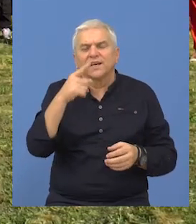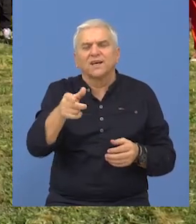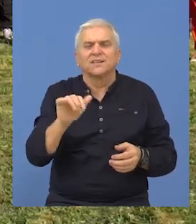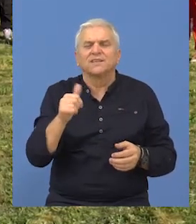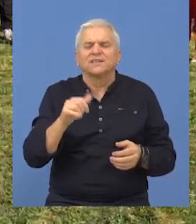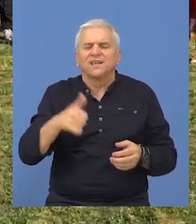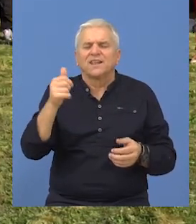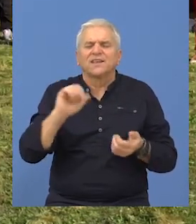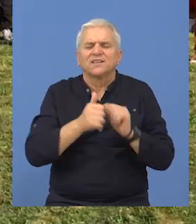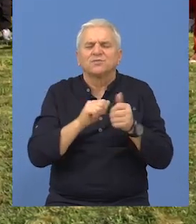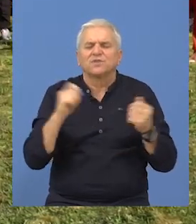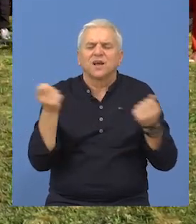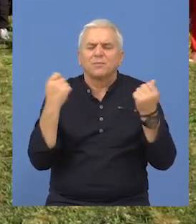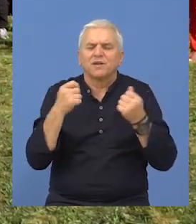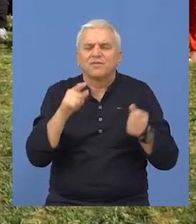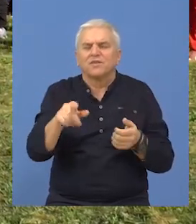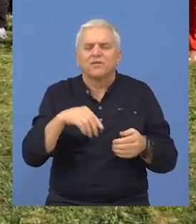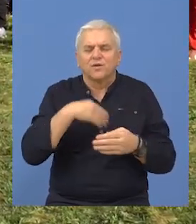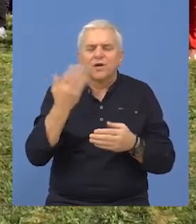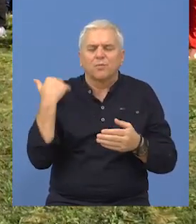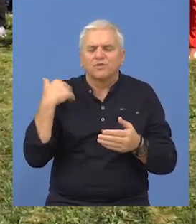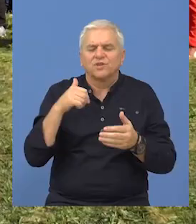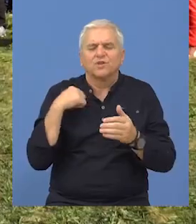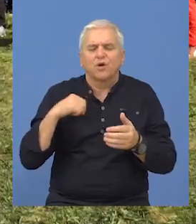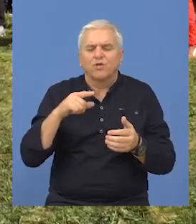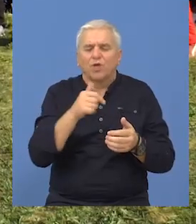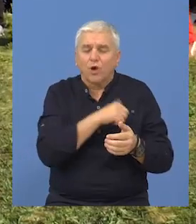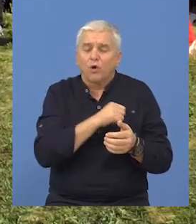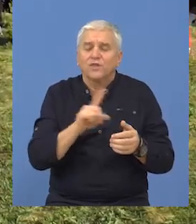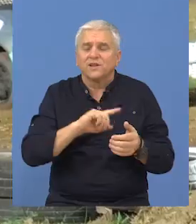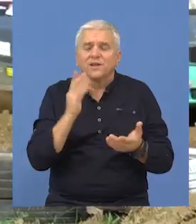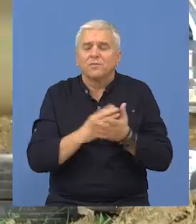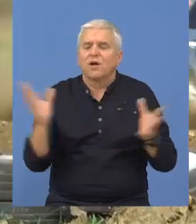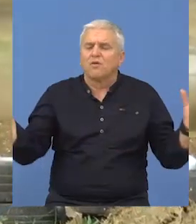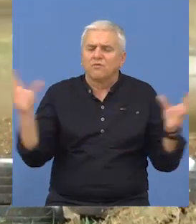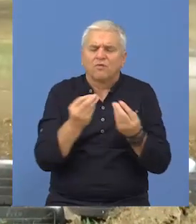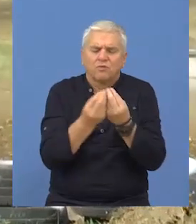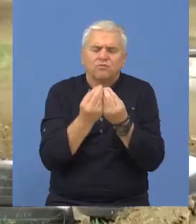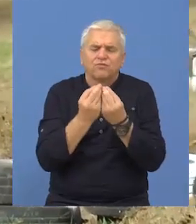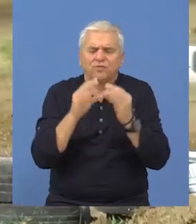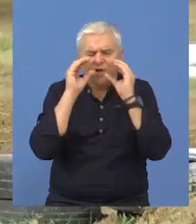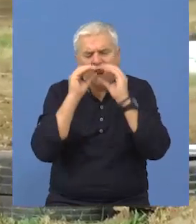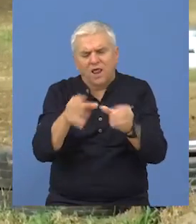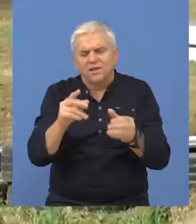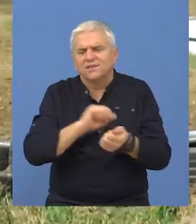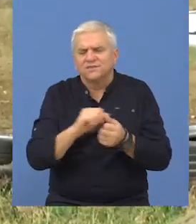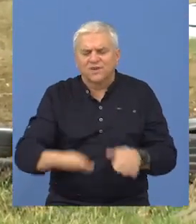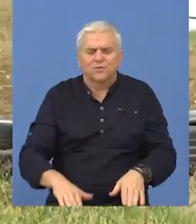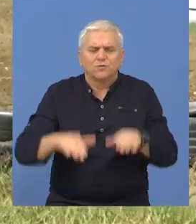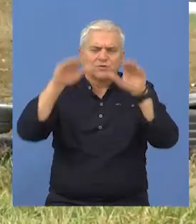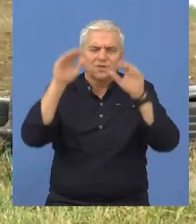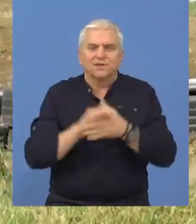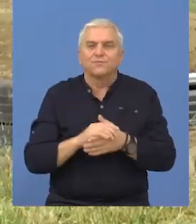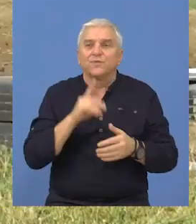reći jeste da ni jedna sportska manifestacija poslednjeg godina u našem gradu nije privukla ovoliki broj sugrađana